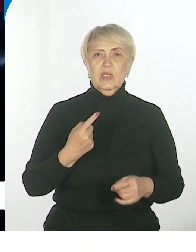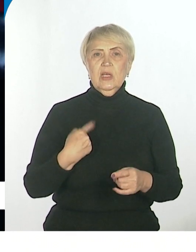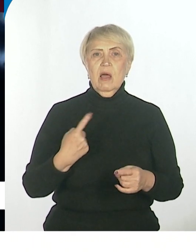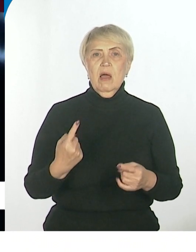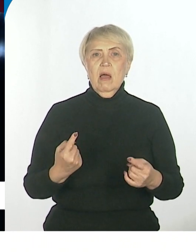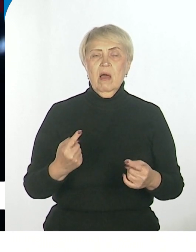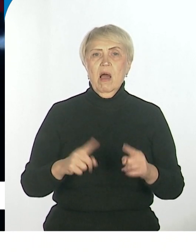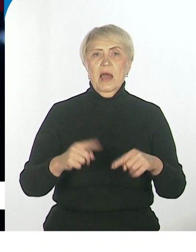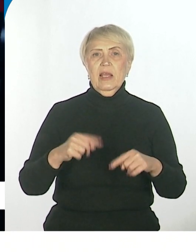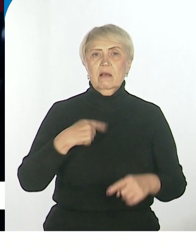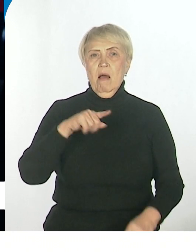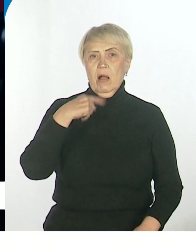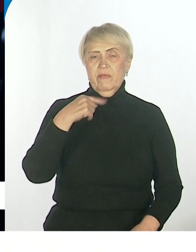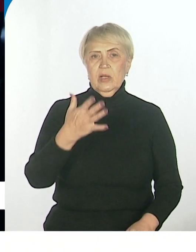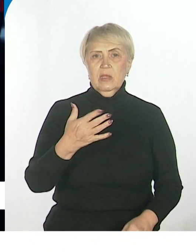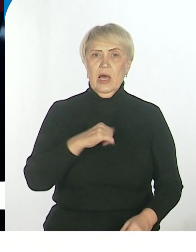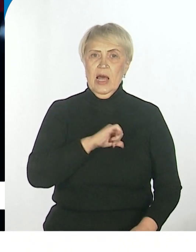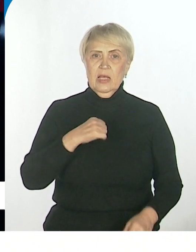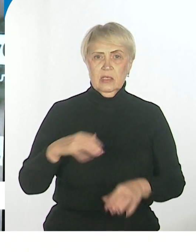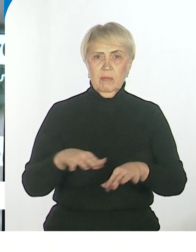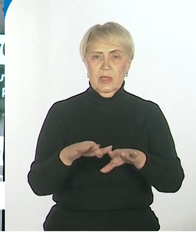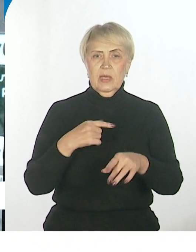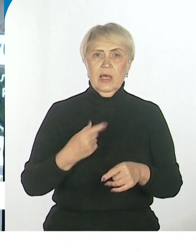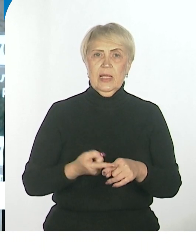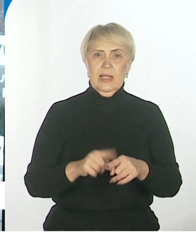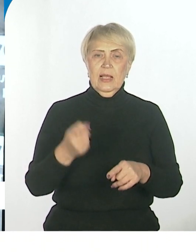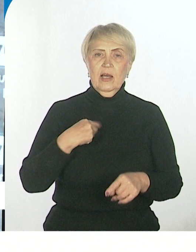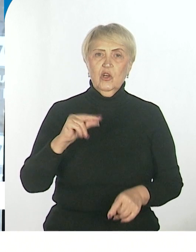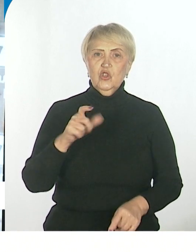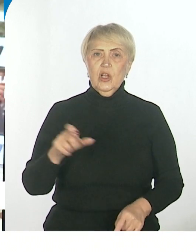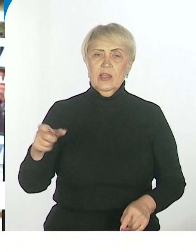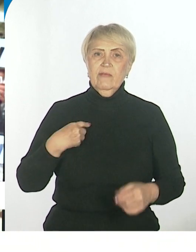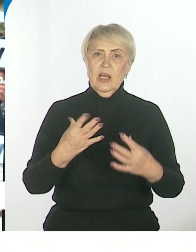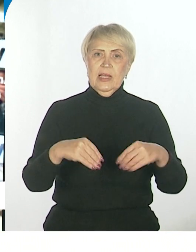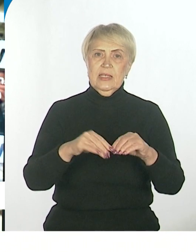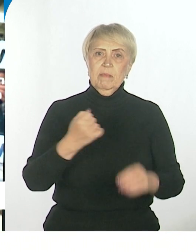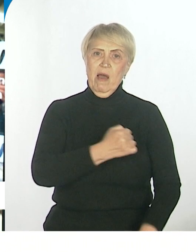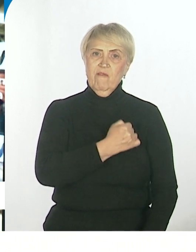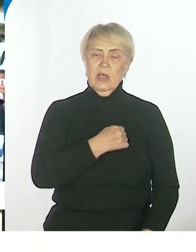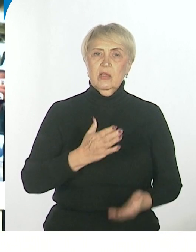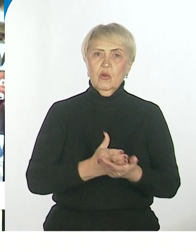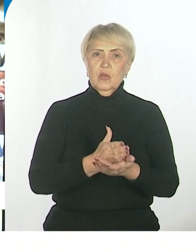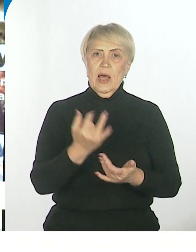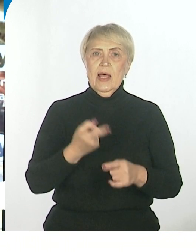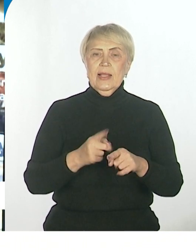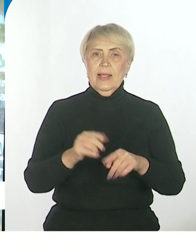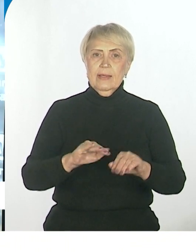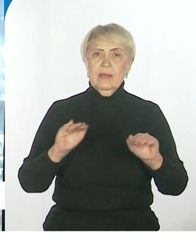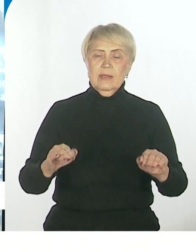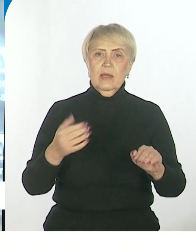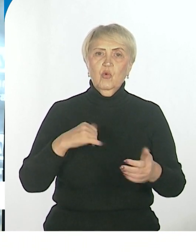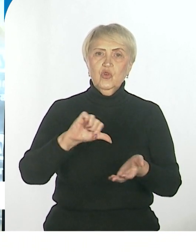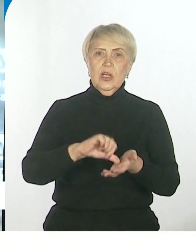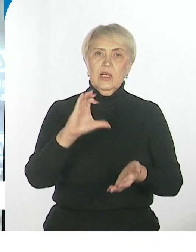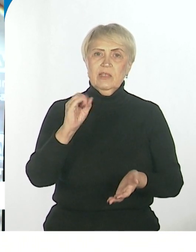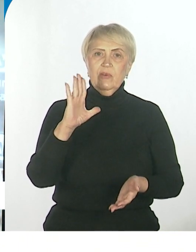говорим, да. На самом деле для членов семей военнослужащих, для детей участников СВО у